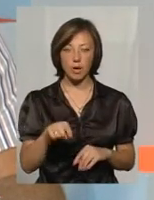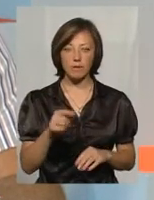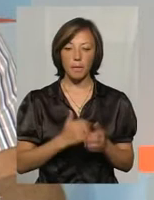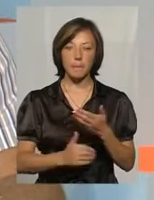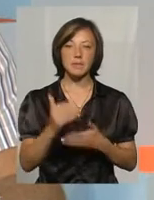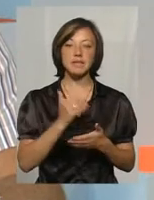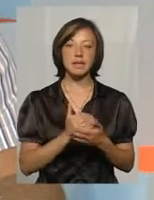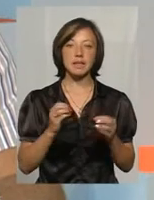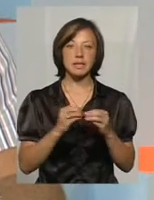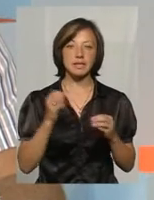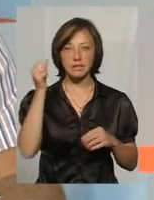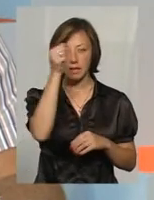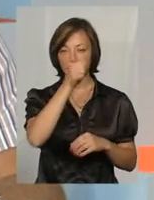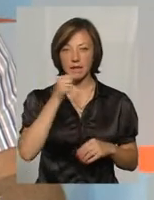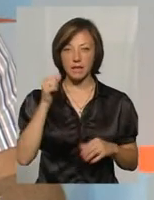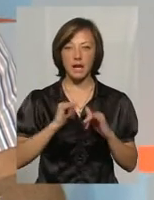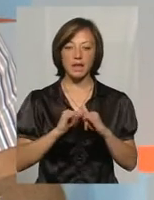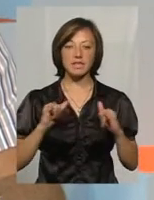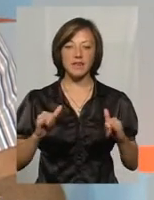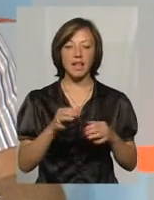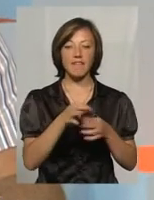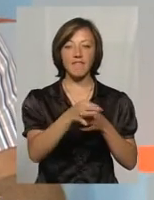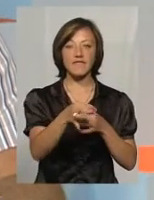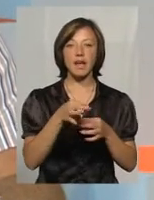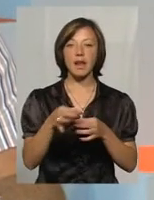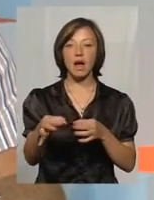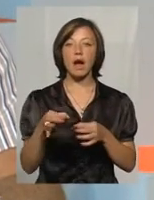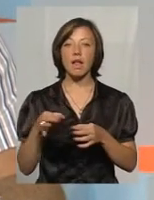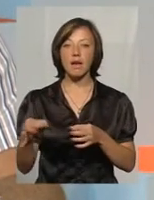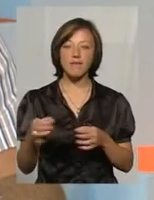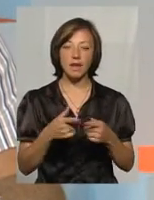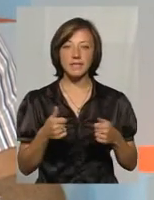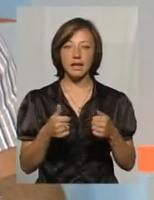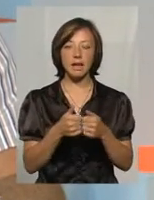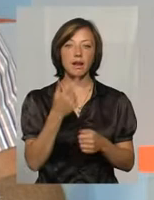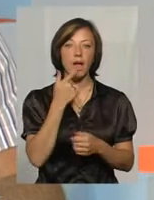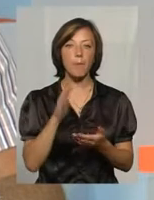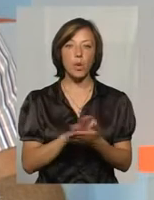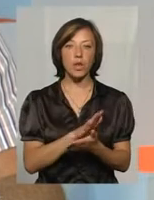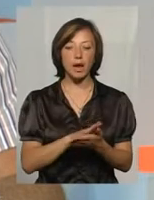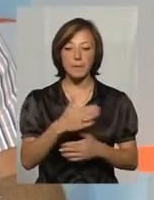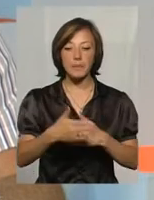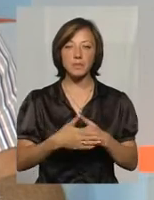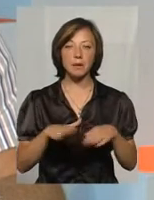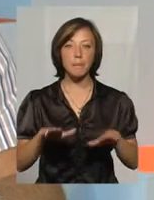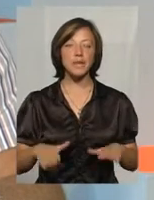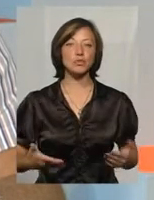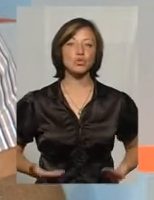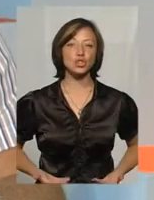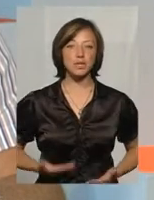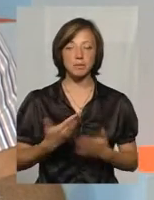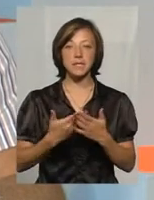десятилетії розвиття філиалів, отделений гемодіалізов, приближення к місту жительства больних